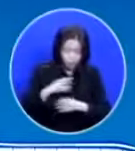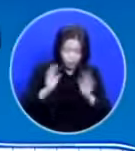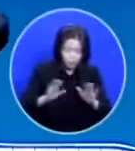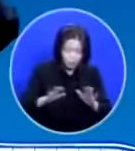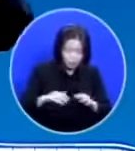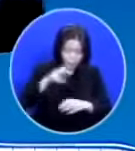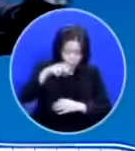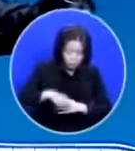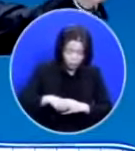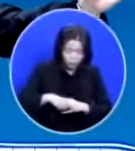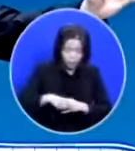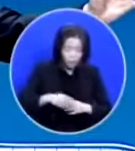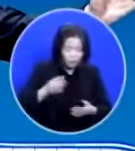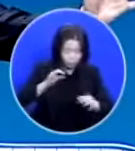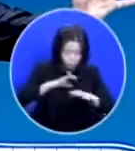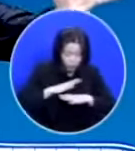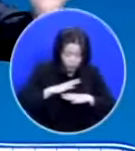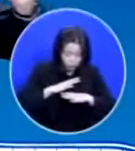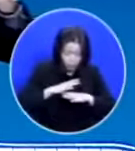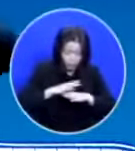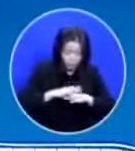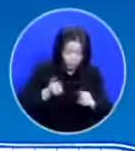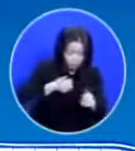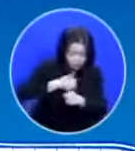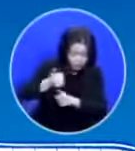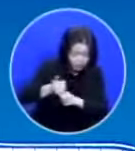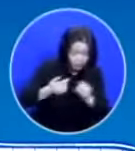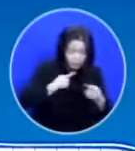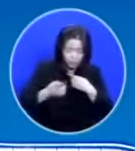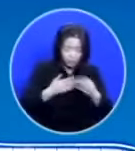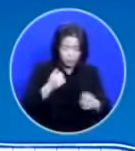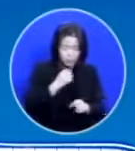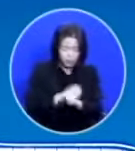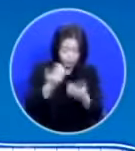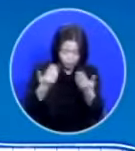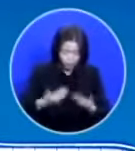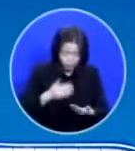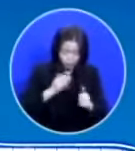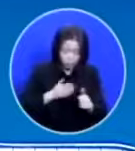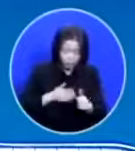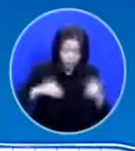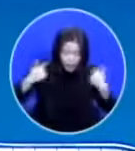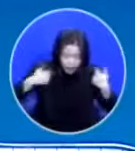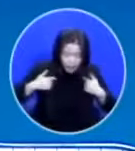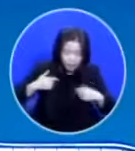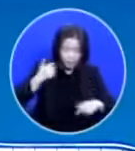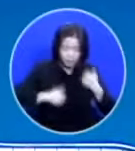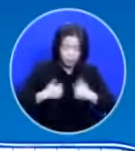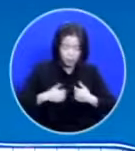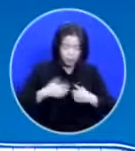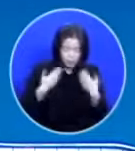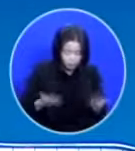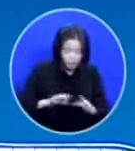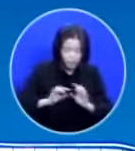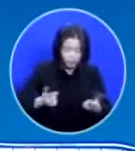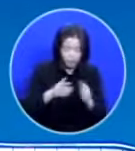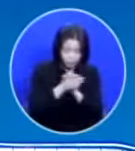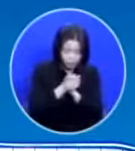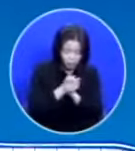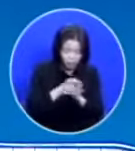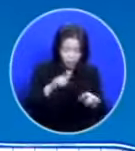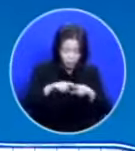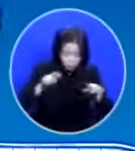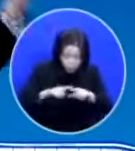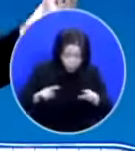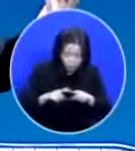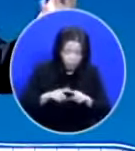주간 동안 놀라운 승리를 경험하게 해주소서 항상 기뻐하고 쉬지 말고 기도하고 범사에 감사하는